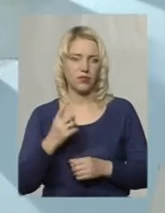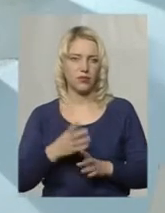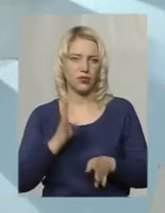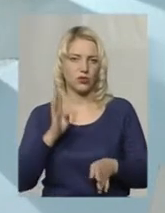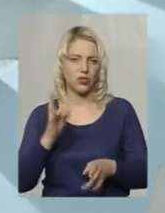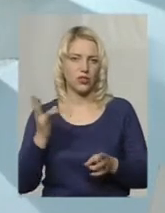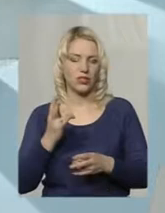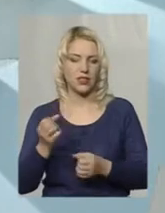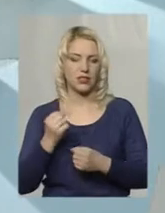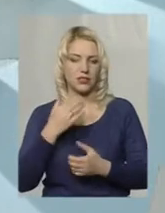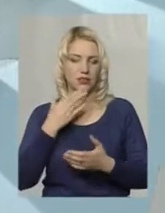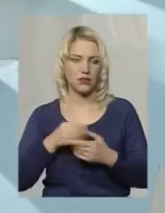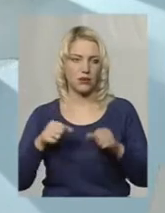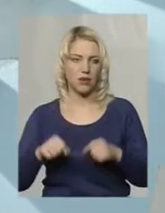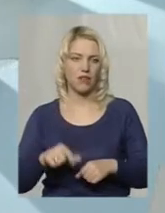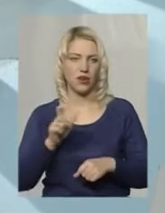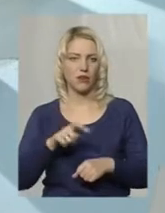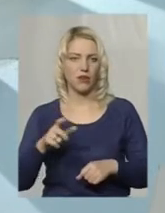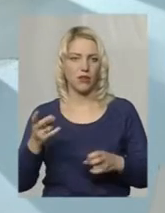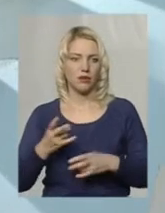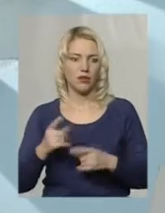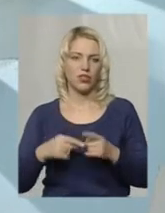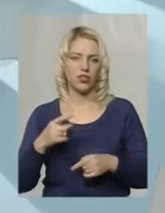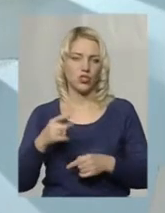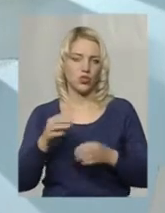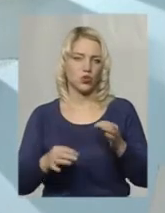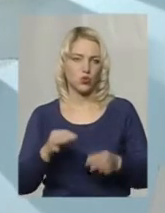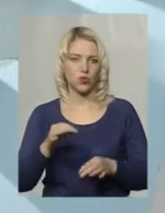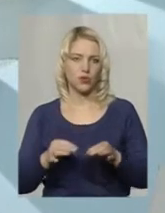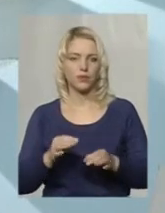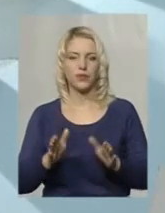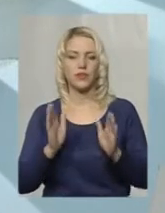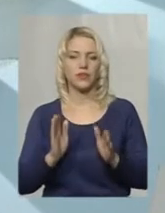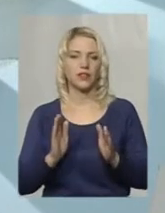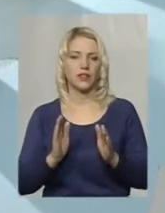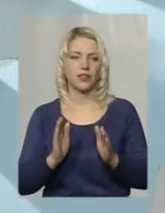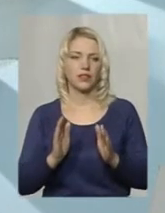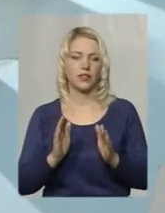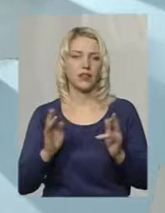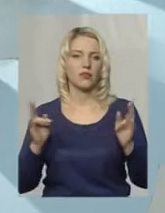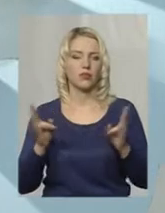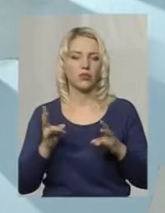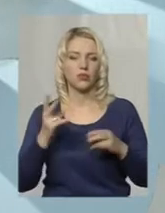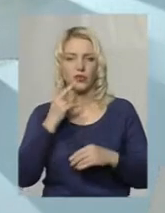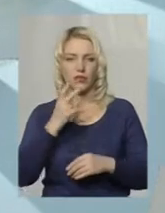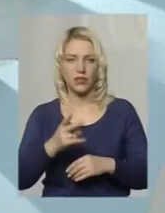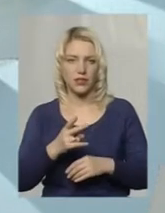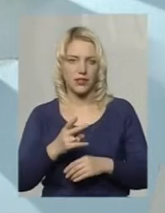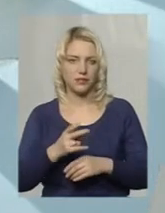чергу захистити свої права громадяни можуть через суд. Тобто в даному випадку потрібно дивитися,